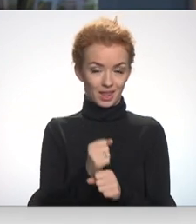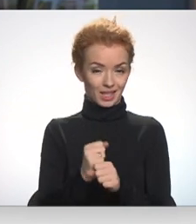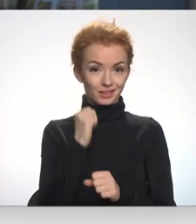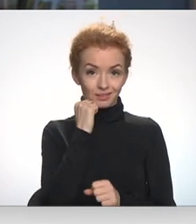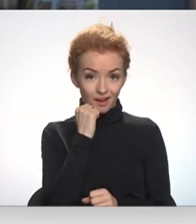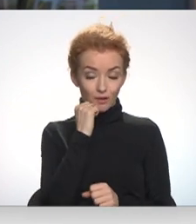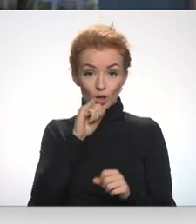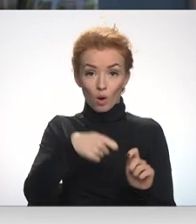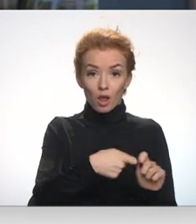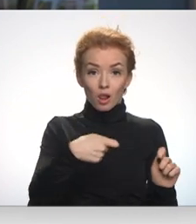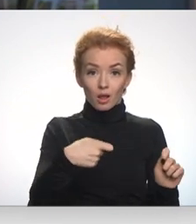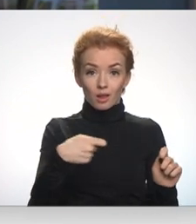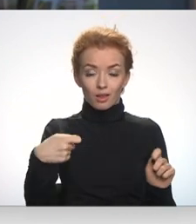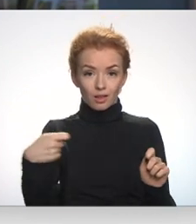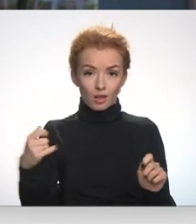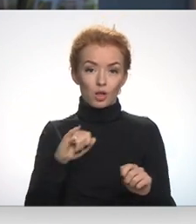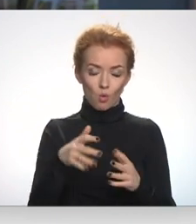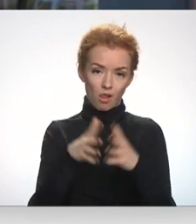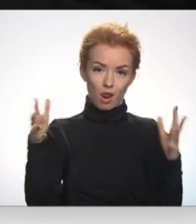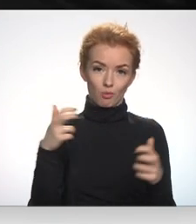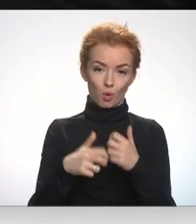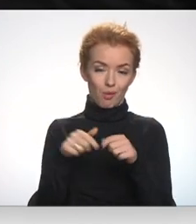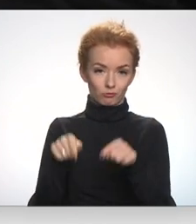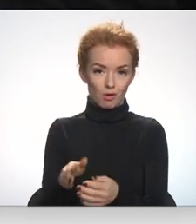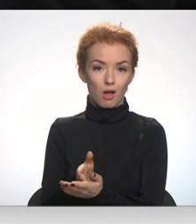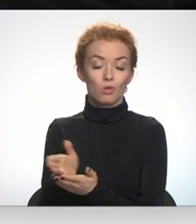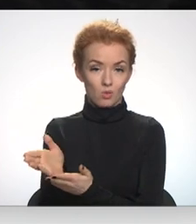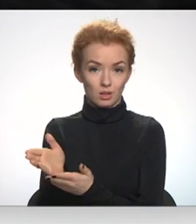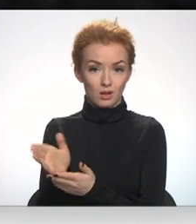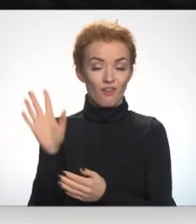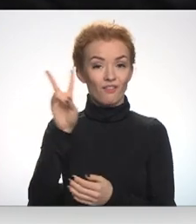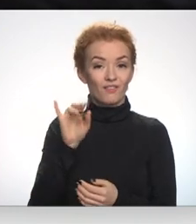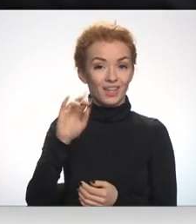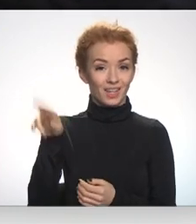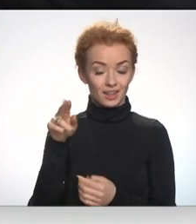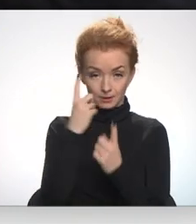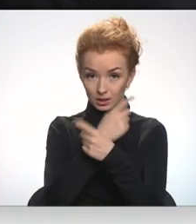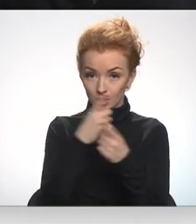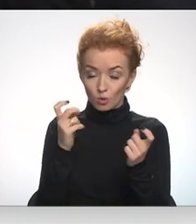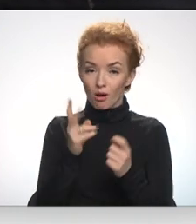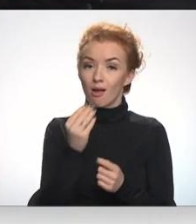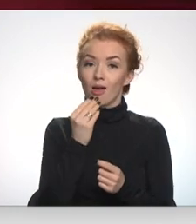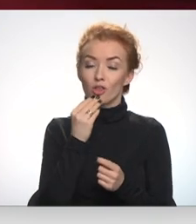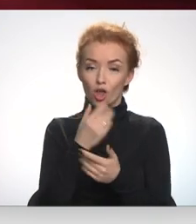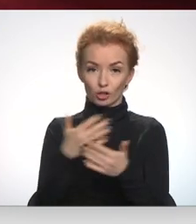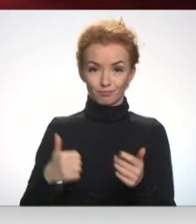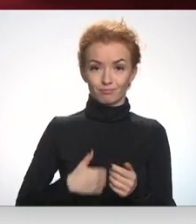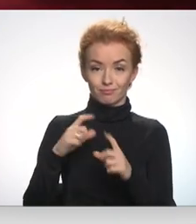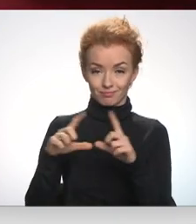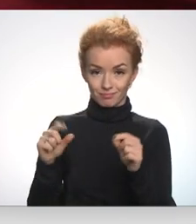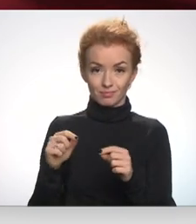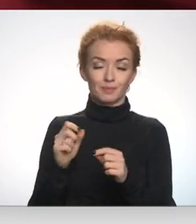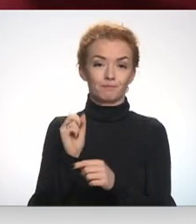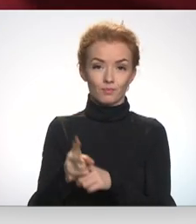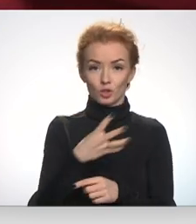Jo ilgāk tas vilksies, jo ilgāk ir problēma šajā nozarē. Pēc valsts ieņēmuma dienesta datiem no ēdināšanas pakalpojuma reģistra šogad izslēgti